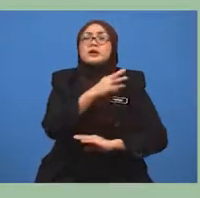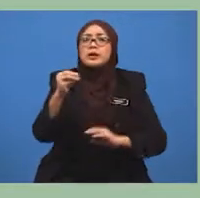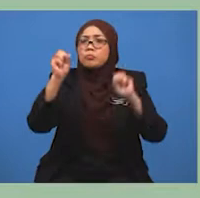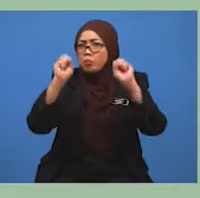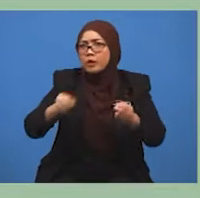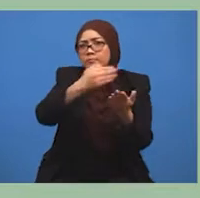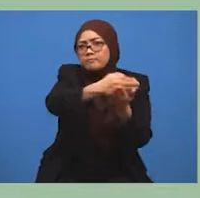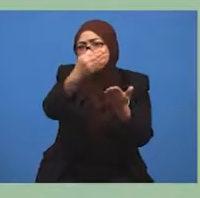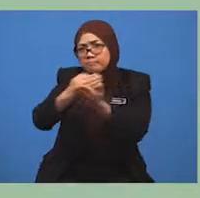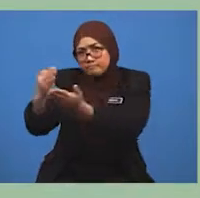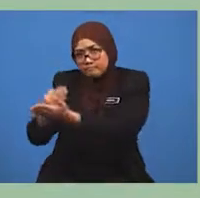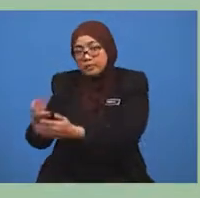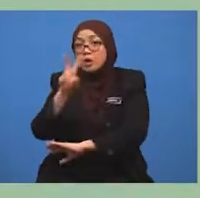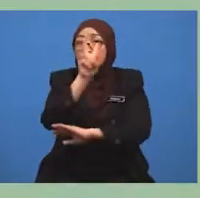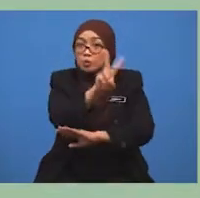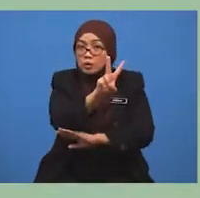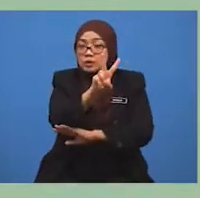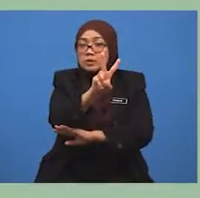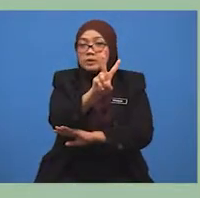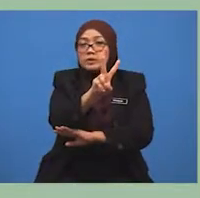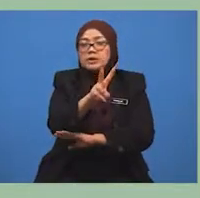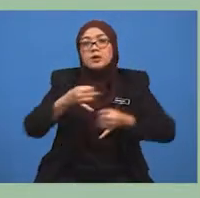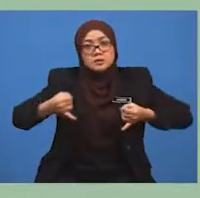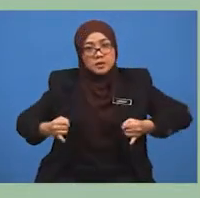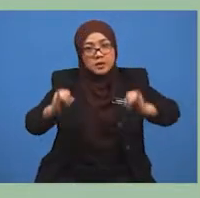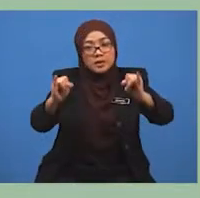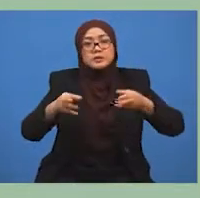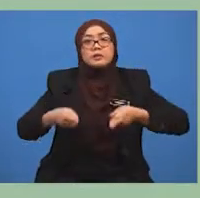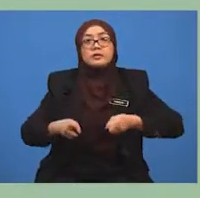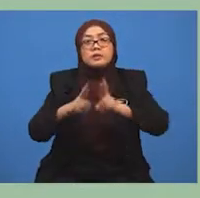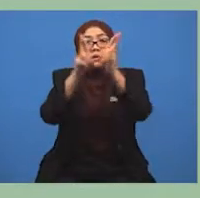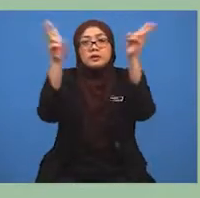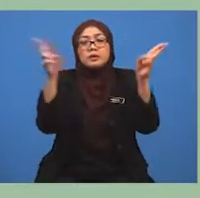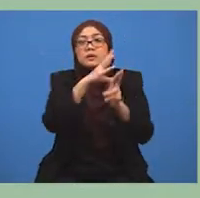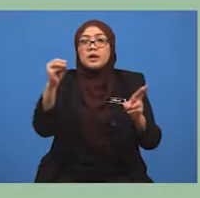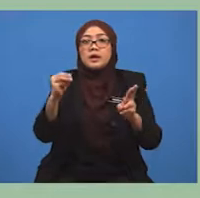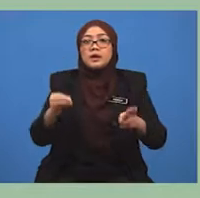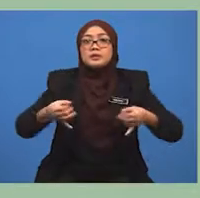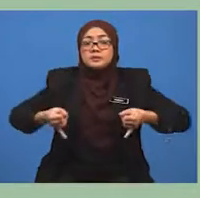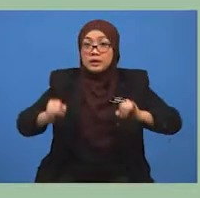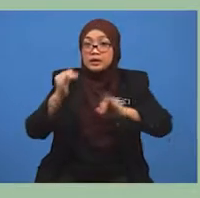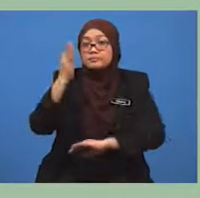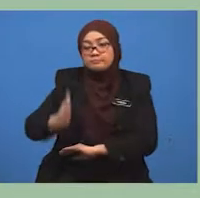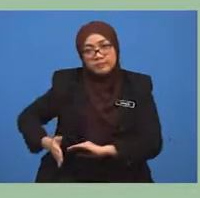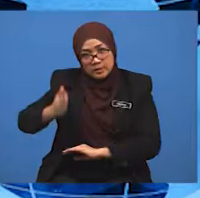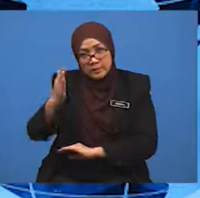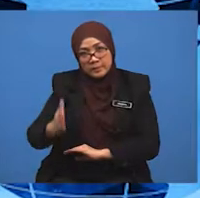dibahagikan kepada dua iaitu jalan raya dan jalan kereta api.